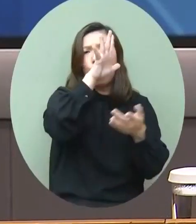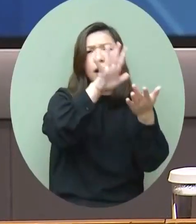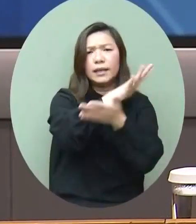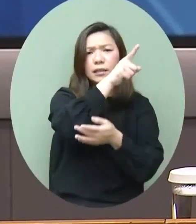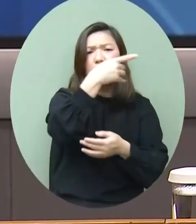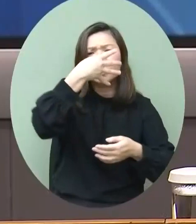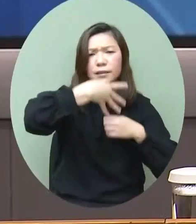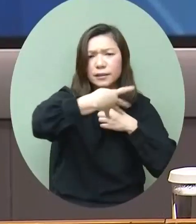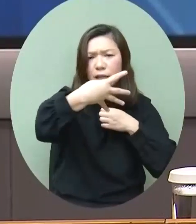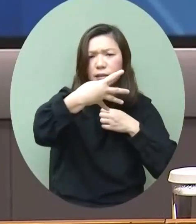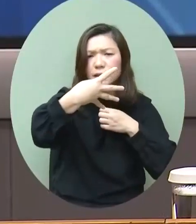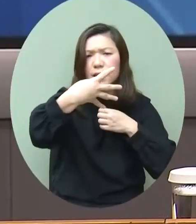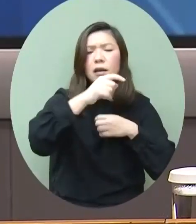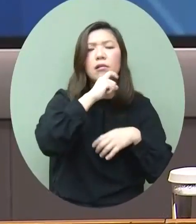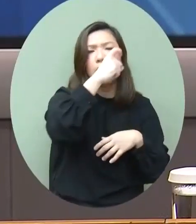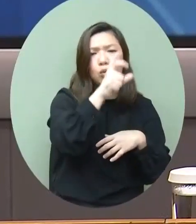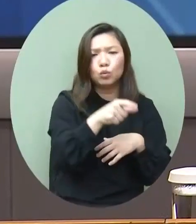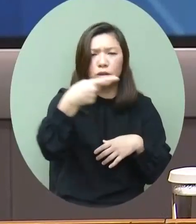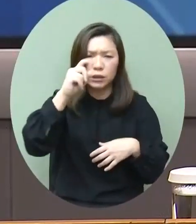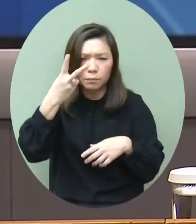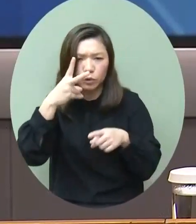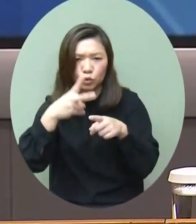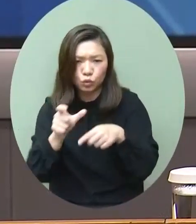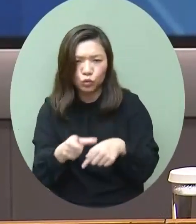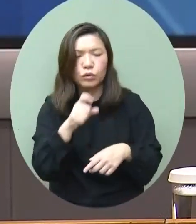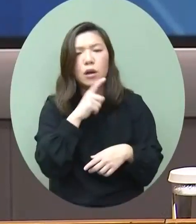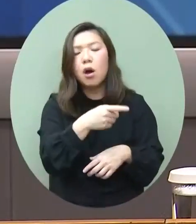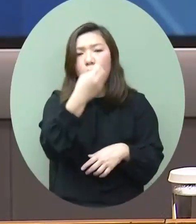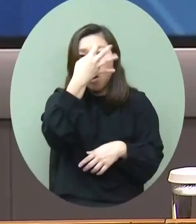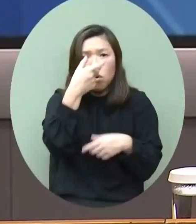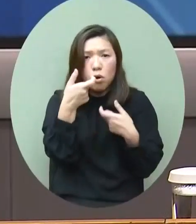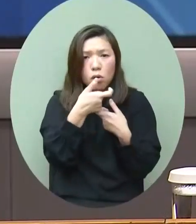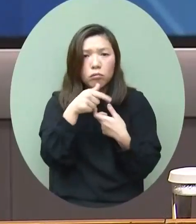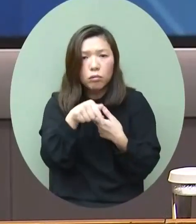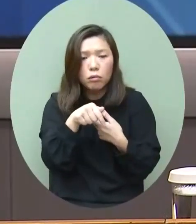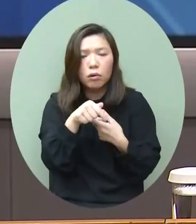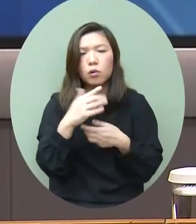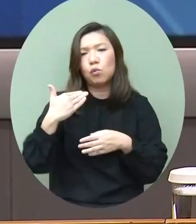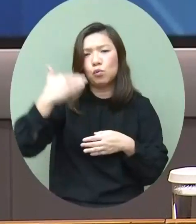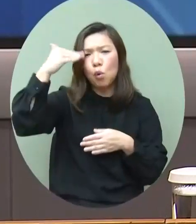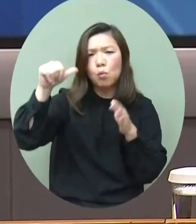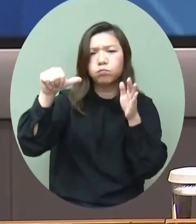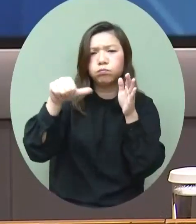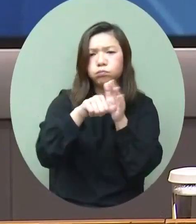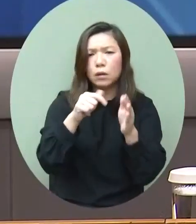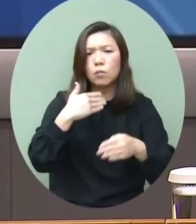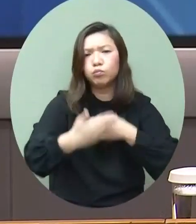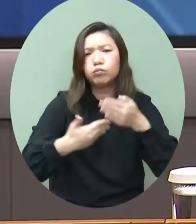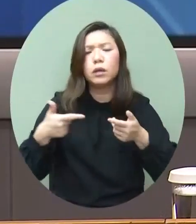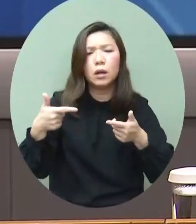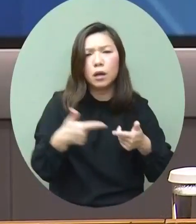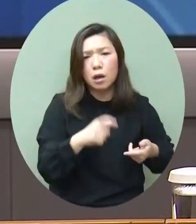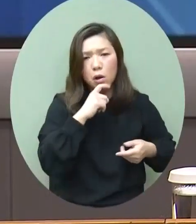這些都說明了我們香港作為國際金融中心依然是很高效地運作為國家和